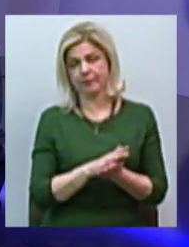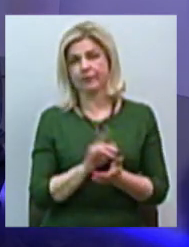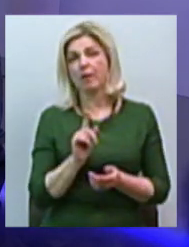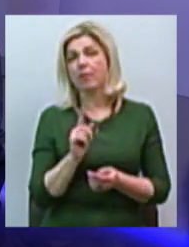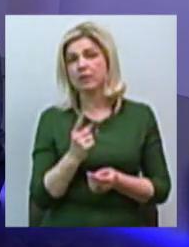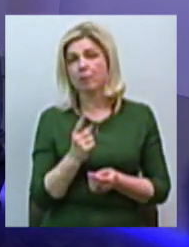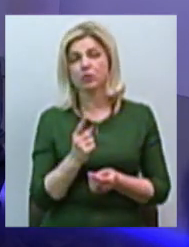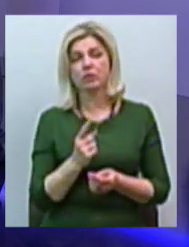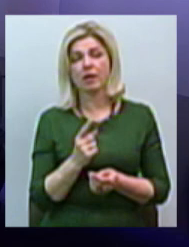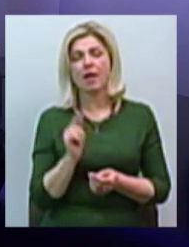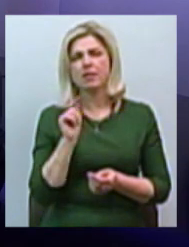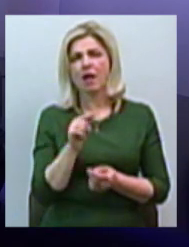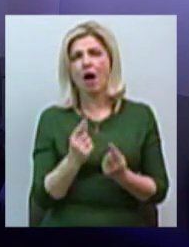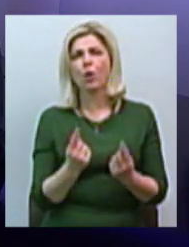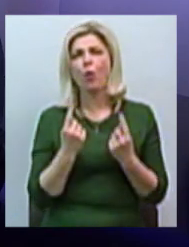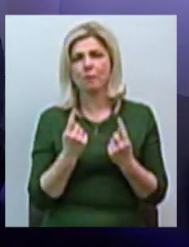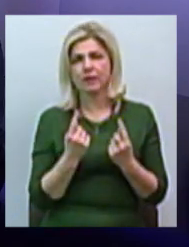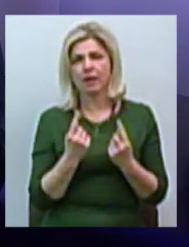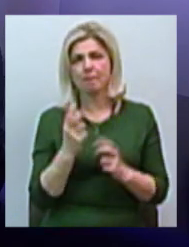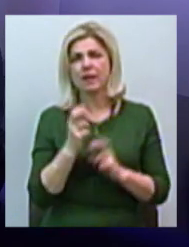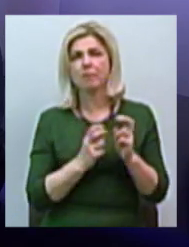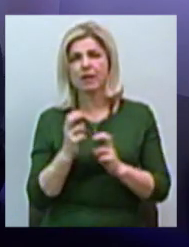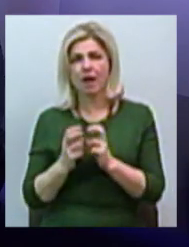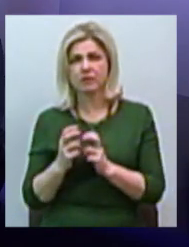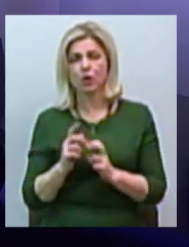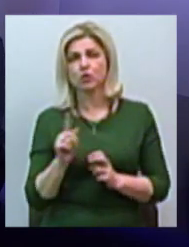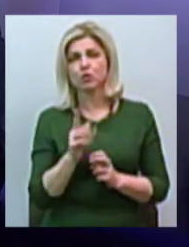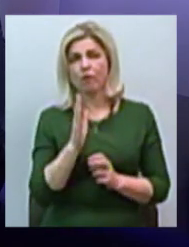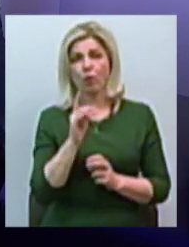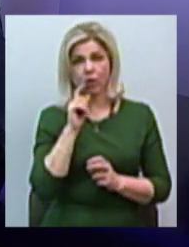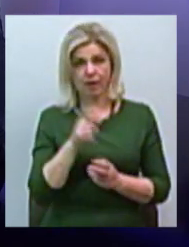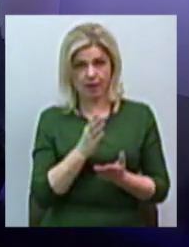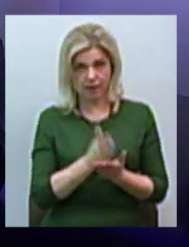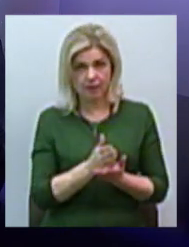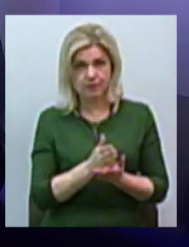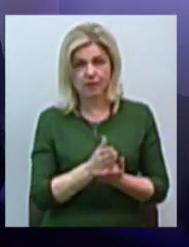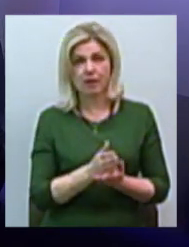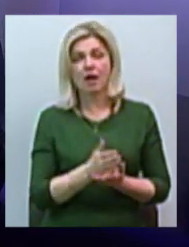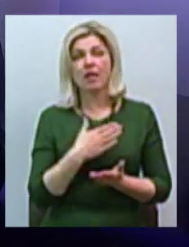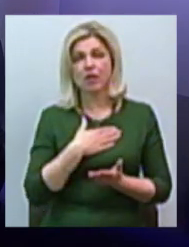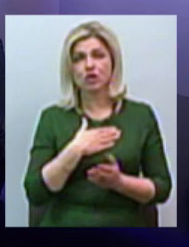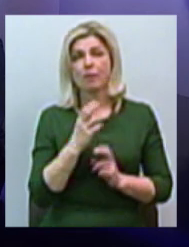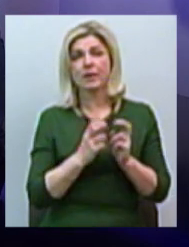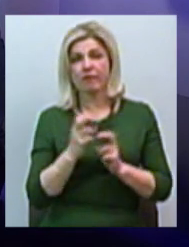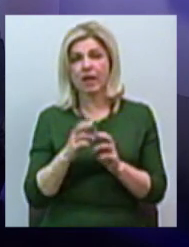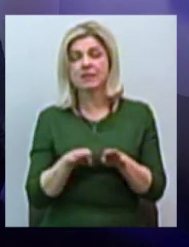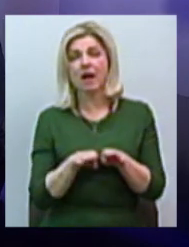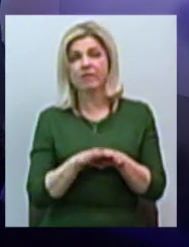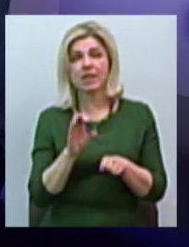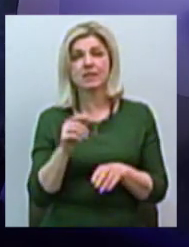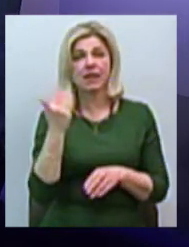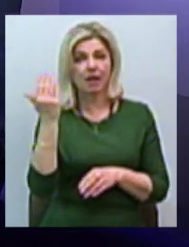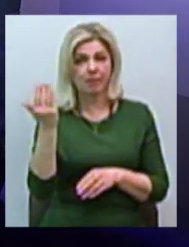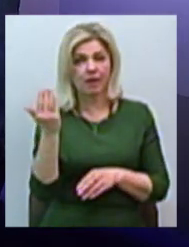Те огромніші підприємства, які в Україні є. Наші підприємства, це так,